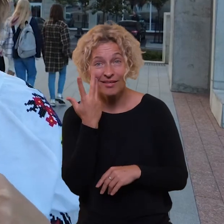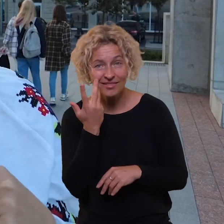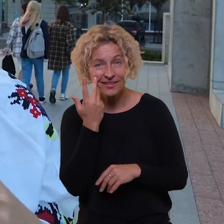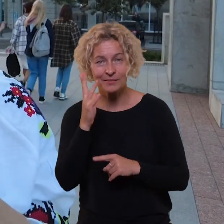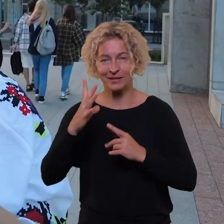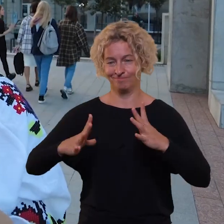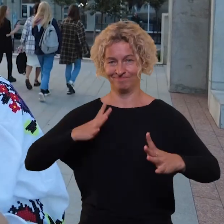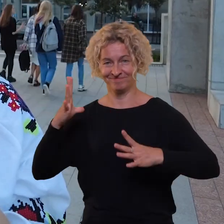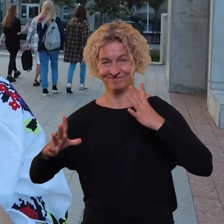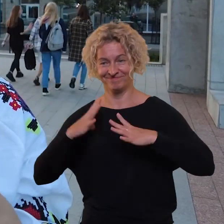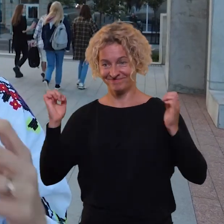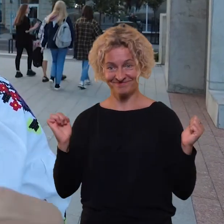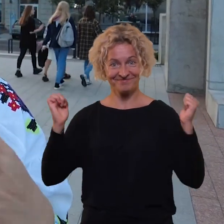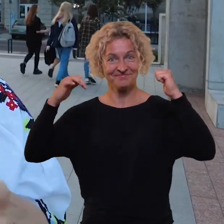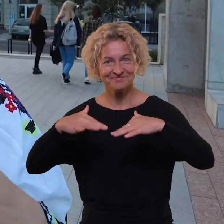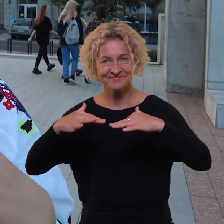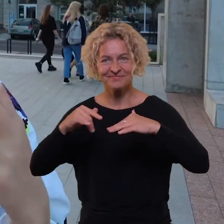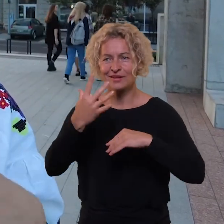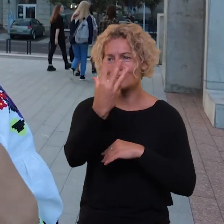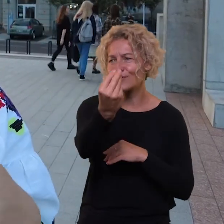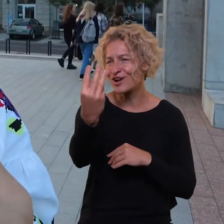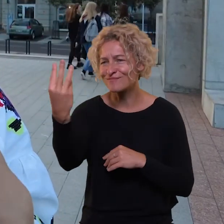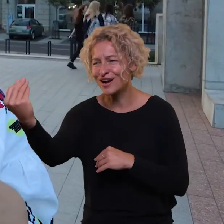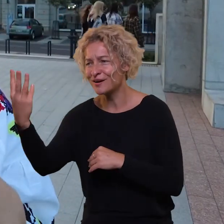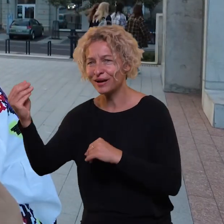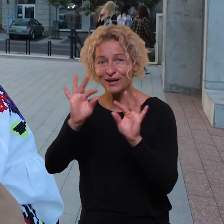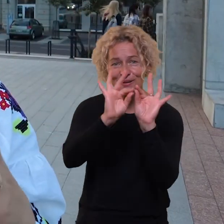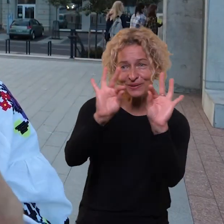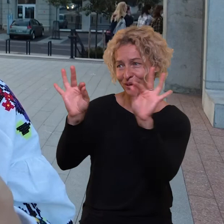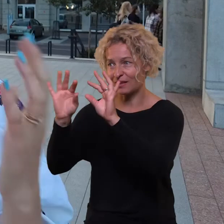atėjo su savo pasiūlymais. Ir taip gavome galutinį kūrinį.